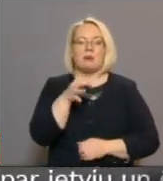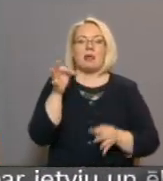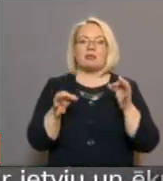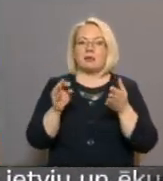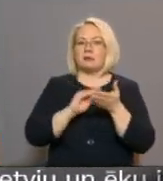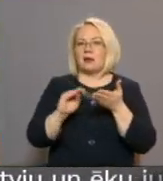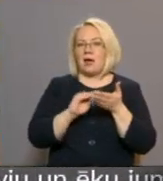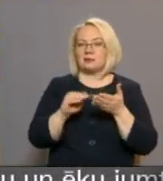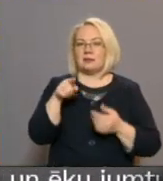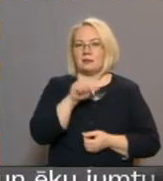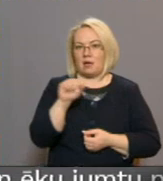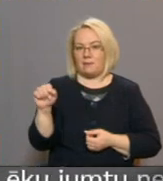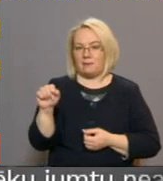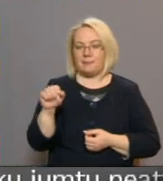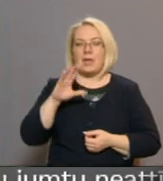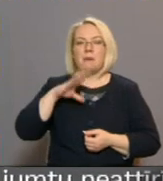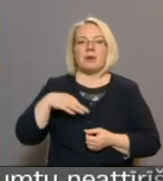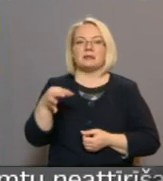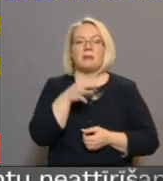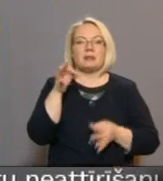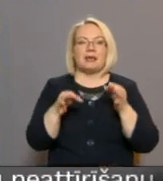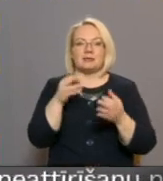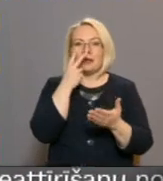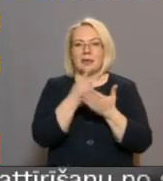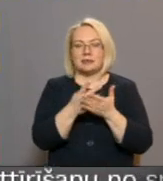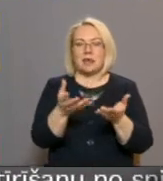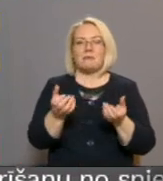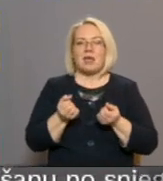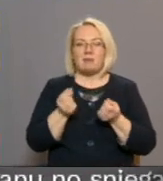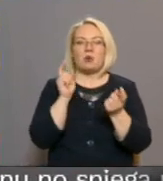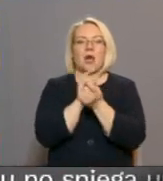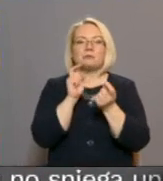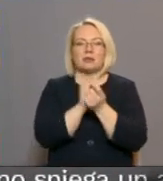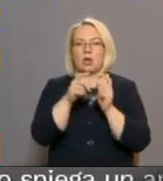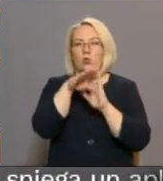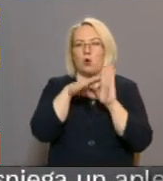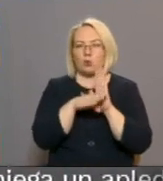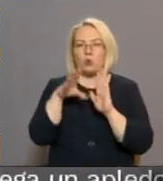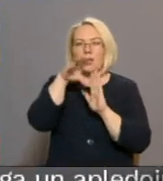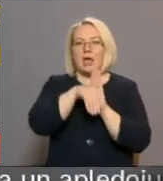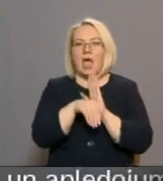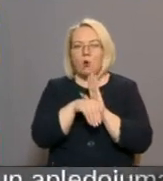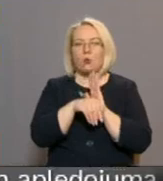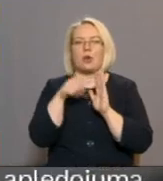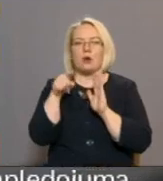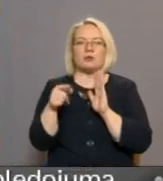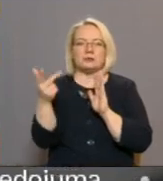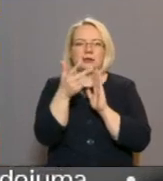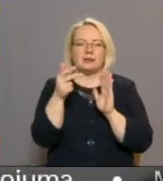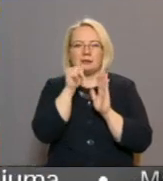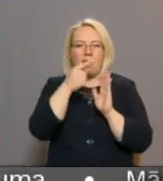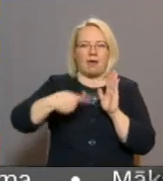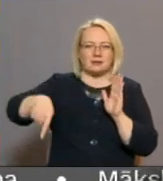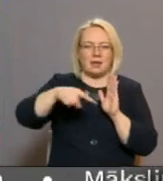rakstiski atbild šādi. Pēc apgabaltiesas ieskatu pieņemot apstrīdēto normu un iekļaujot šķirnates, kamentas un skirnas